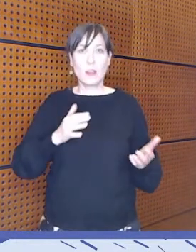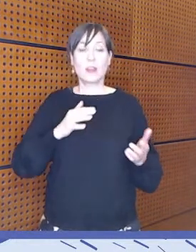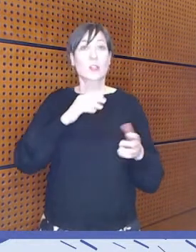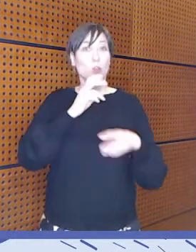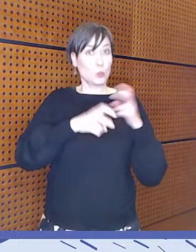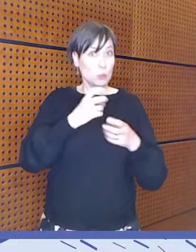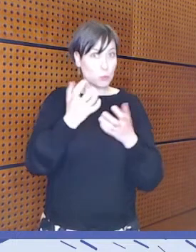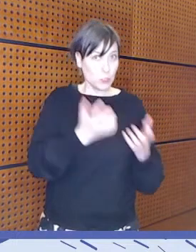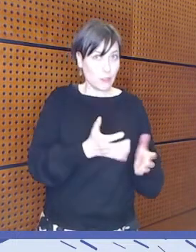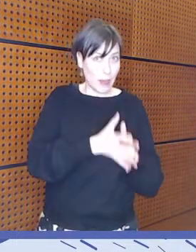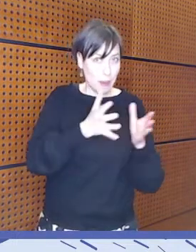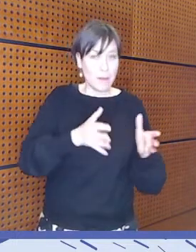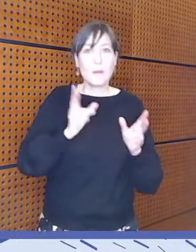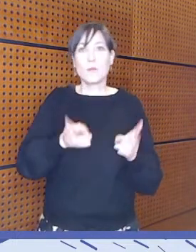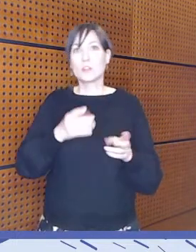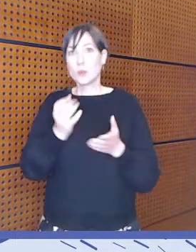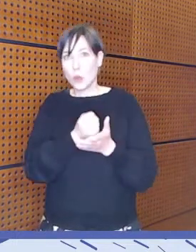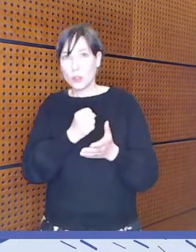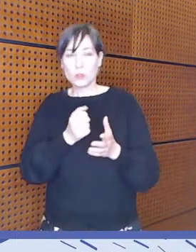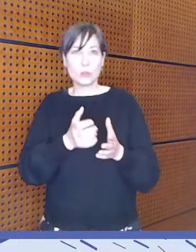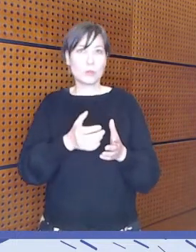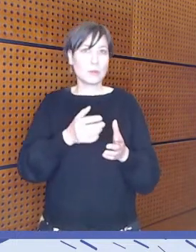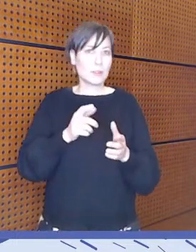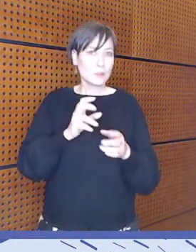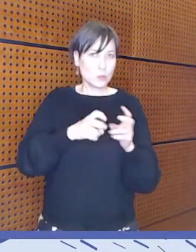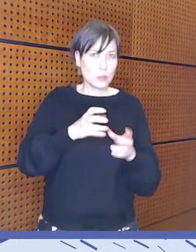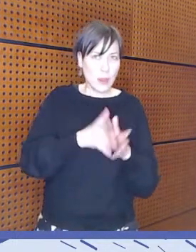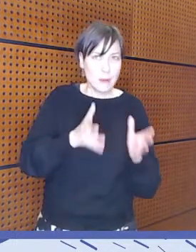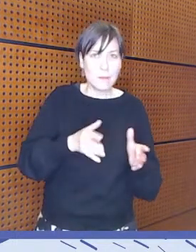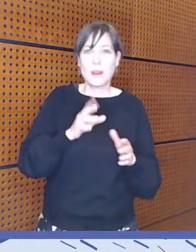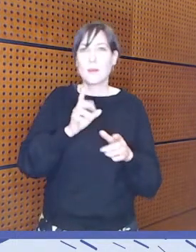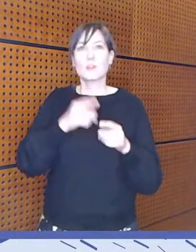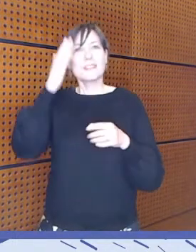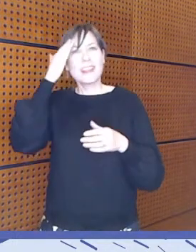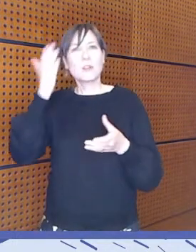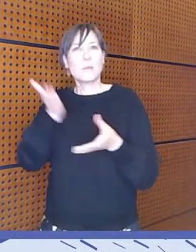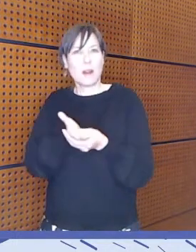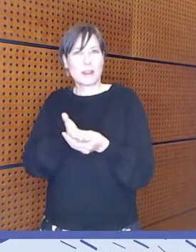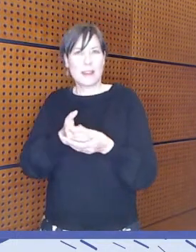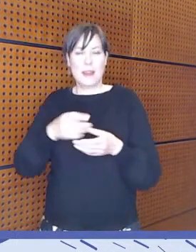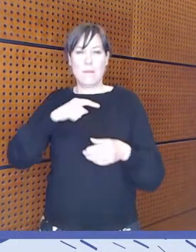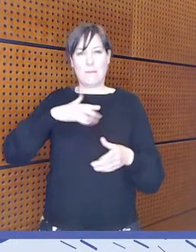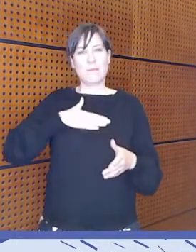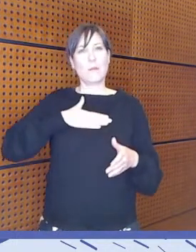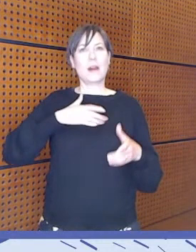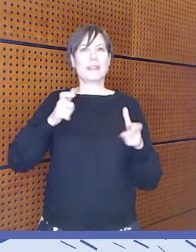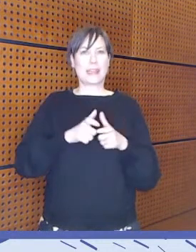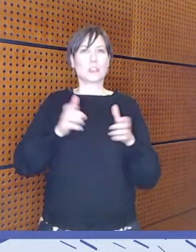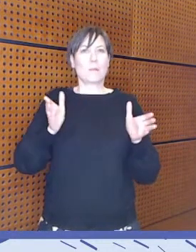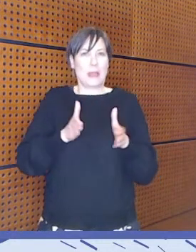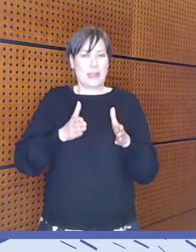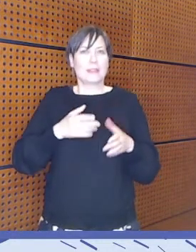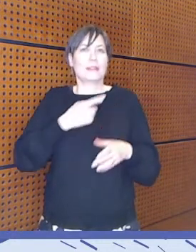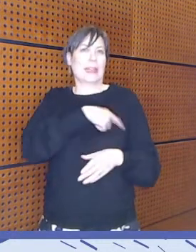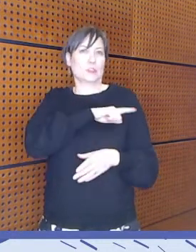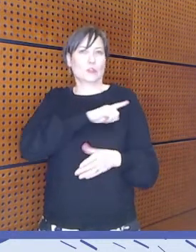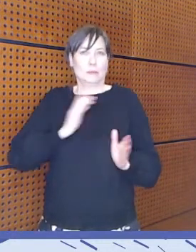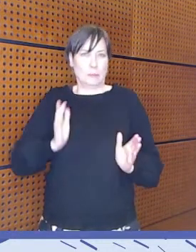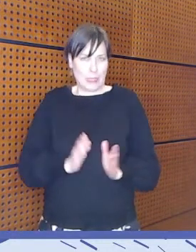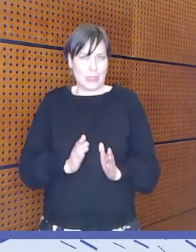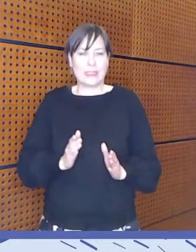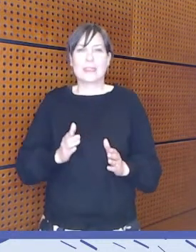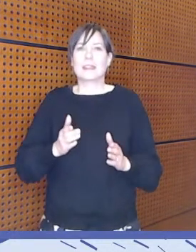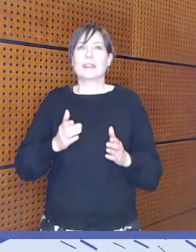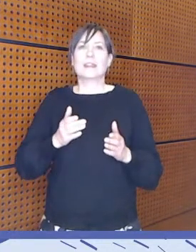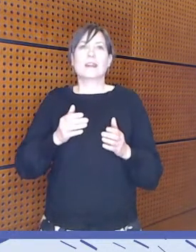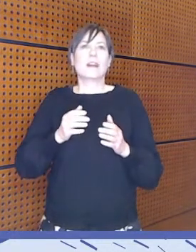vaikuttavuudesta, mutta myöskin sitten semmoinen tietopankki. Me ollaan aika pieni järjestö ja yritetään tehdä pienillä resursseilla ja ei